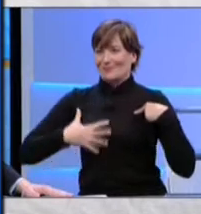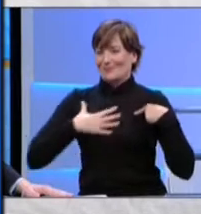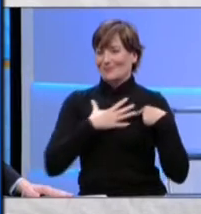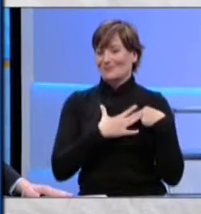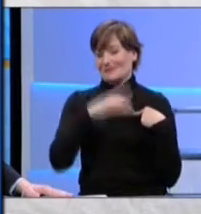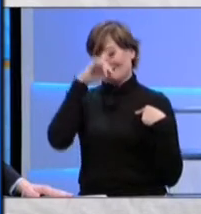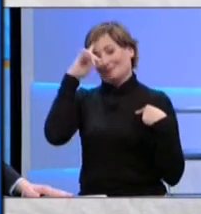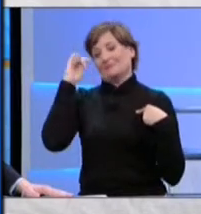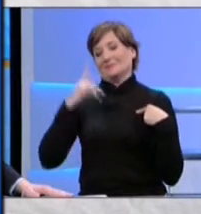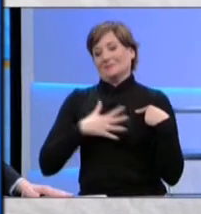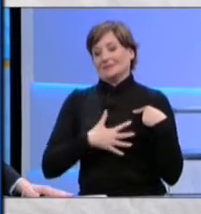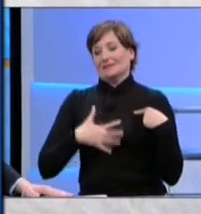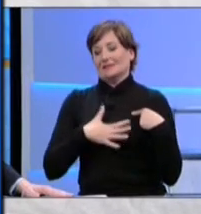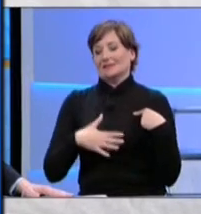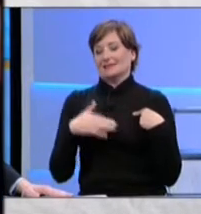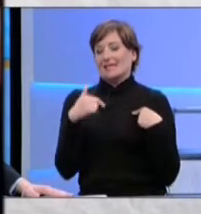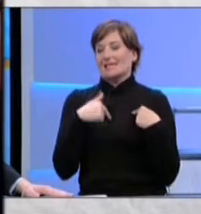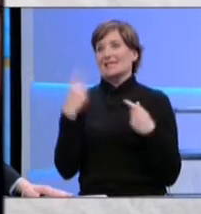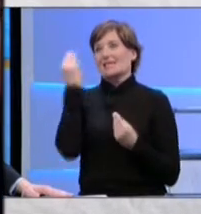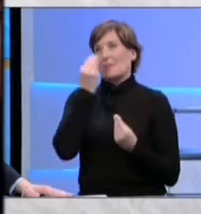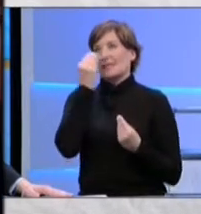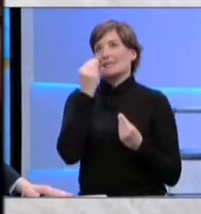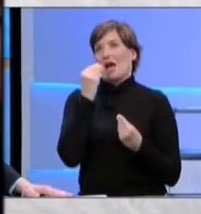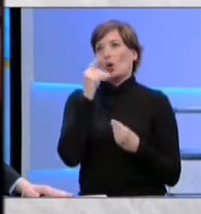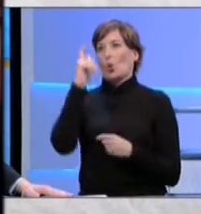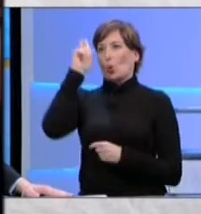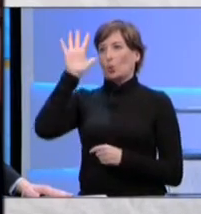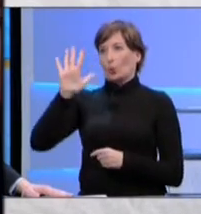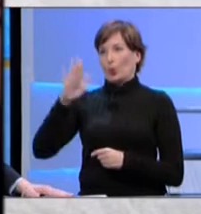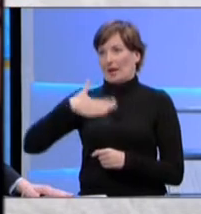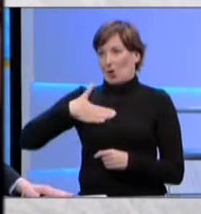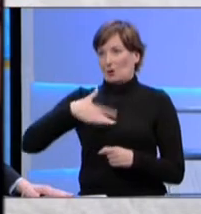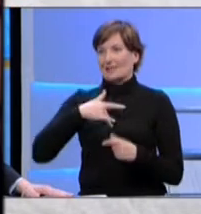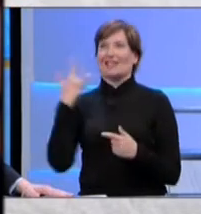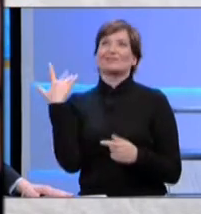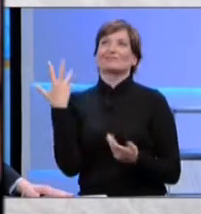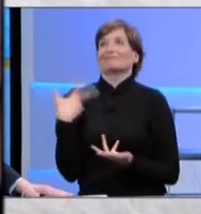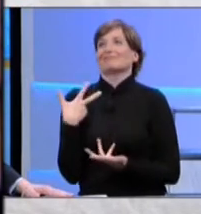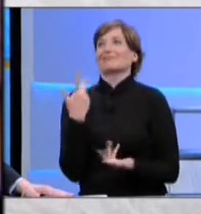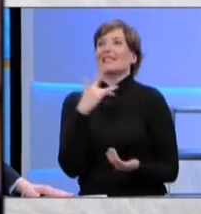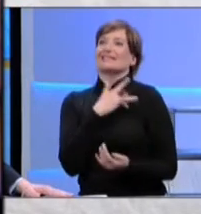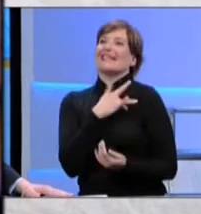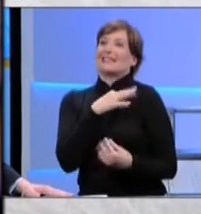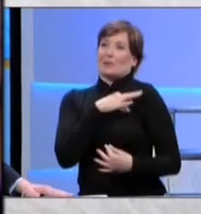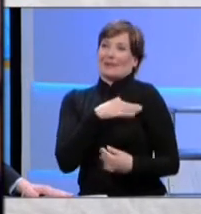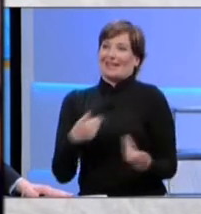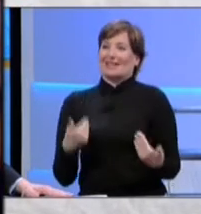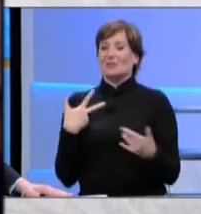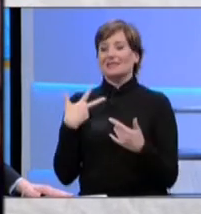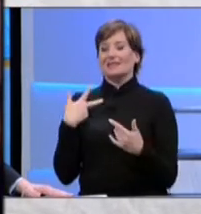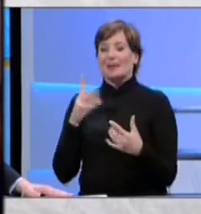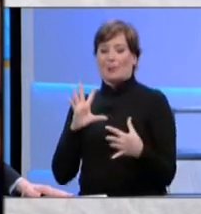parte dove nella nostra cultura si pensa ci siano i sentimenti. Quindi c'è sempre una relazione